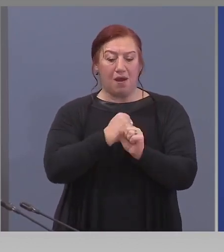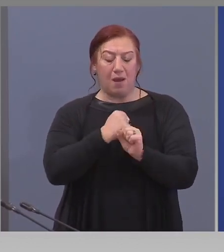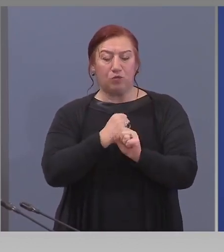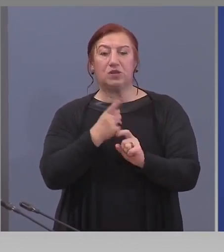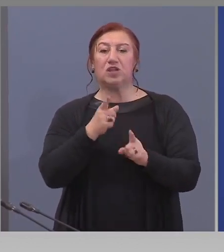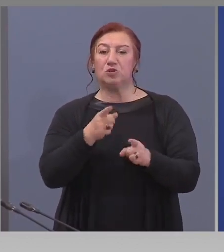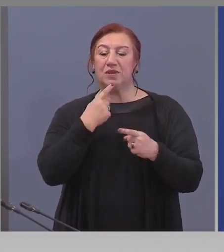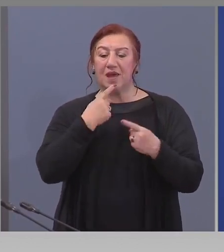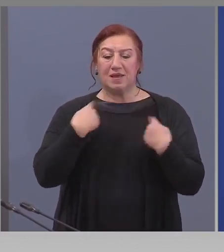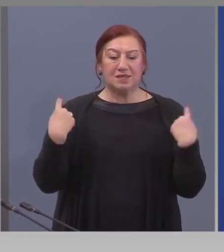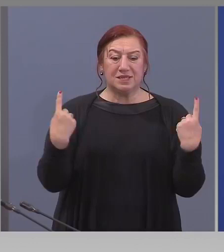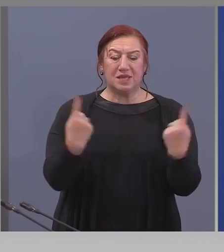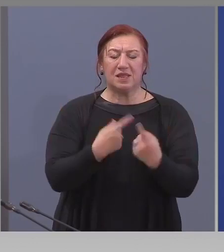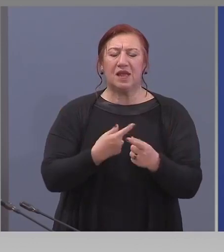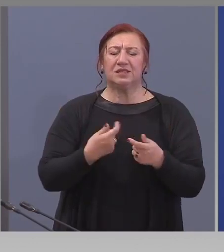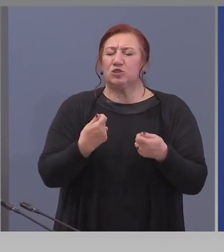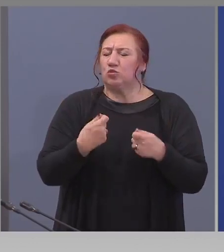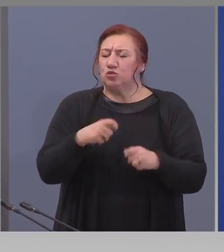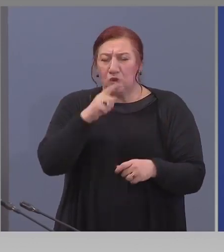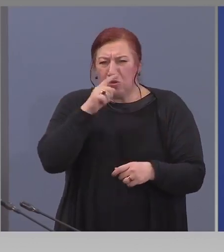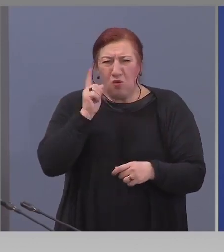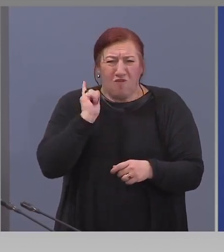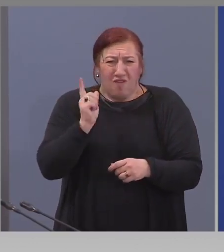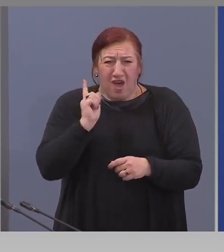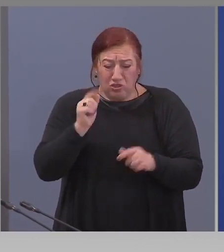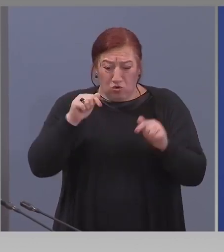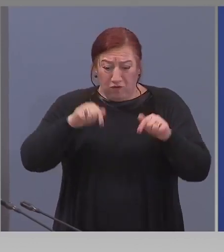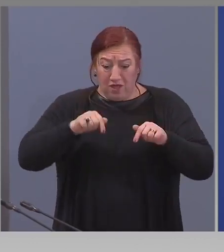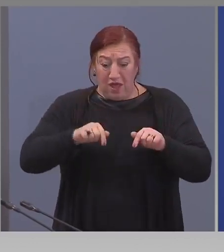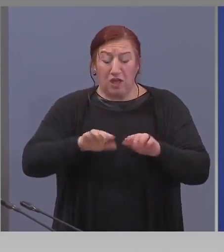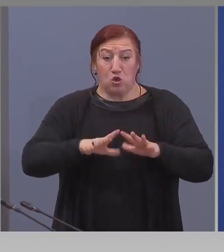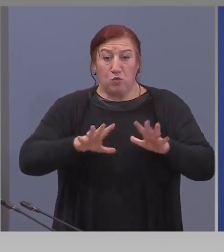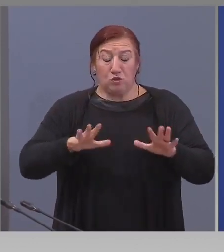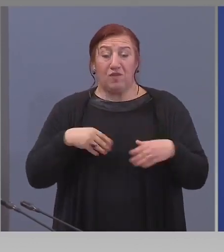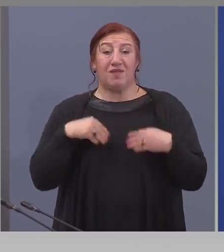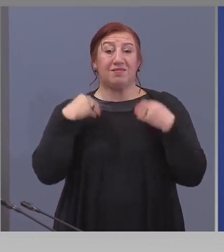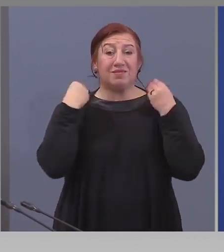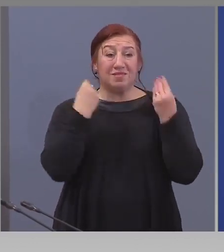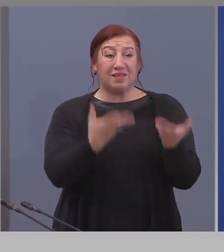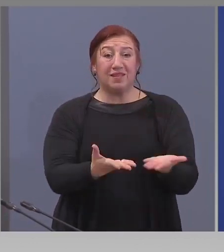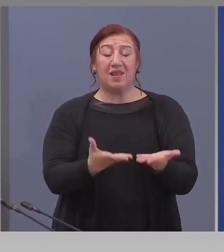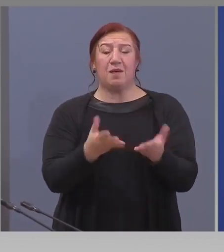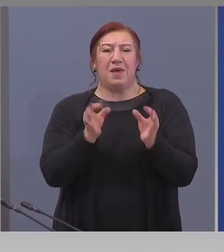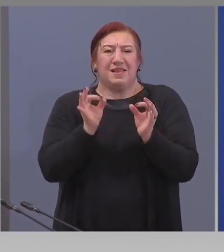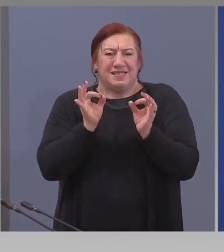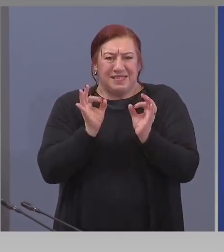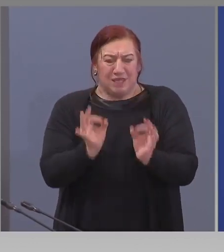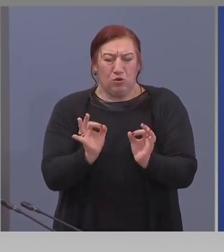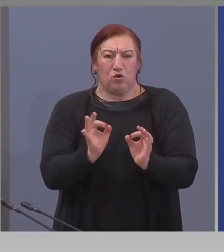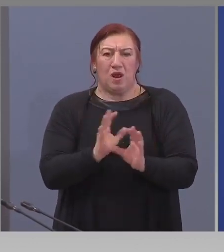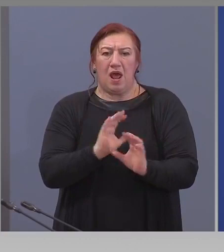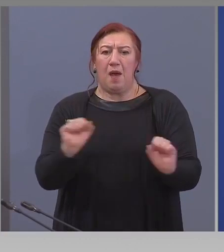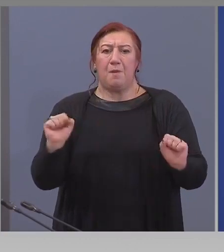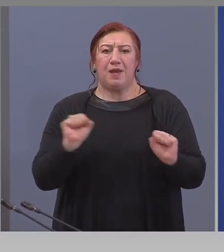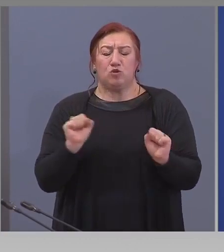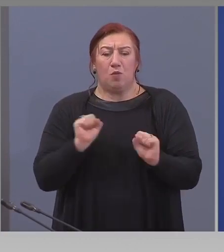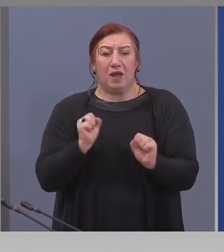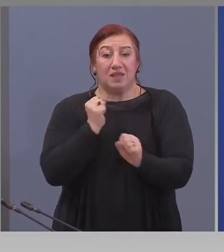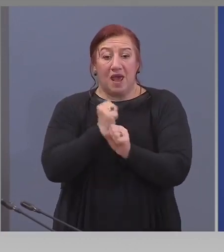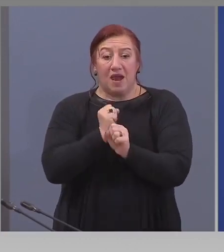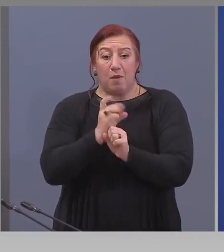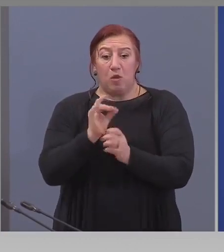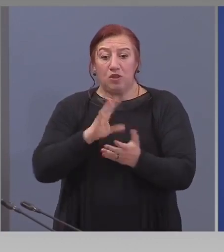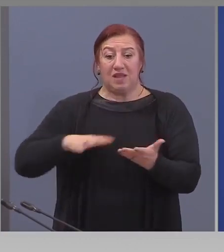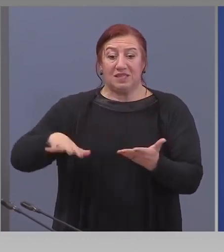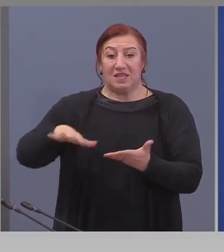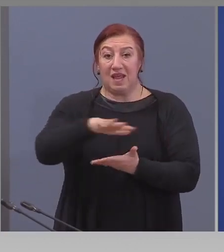че за нас е изключително важно в настоящата обстановка да гарантираме сигурната, безопасна работна среда на всички